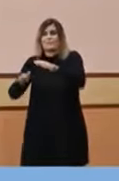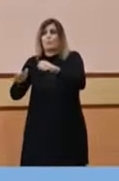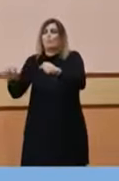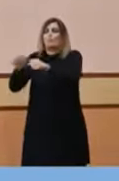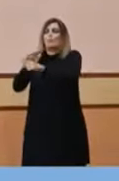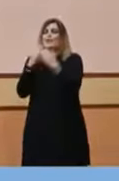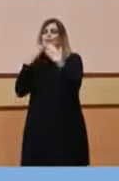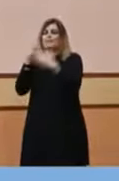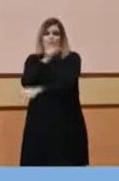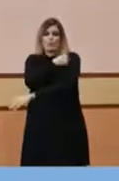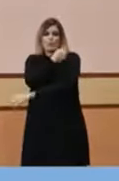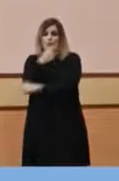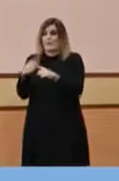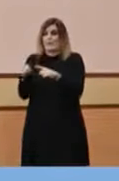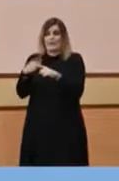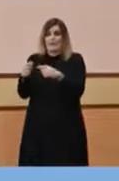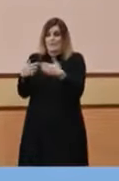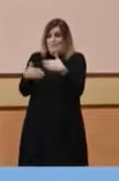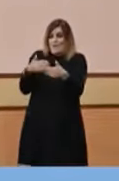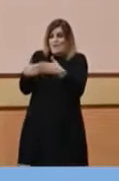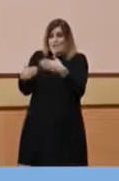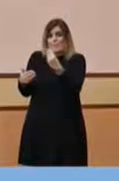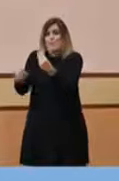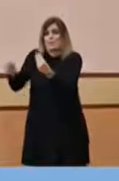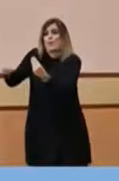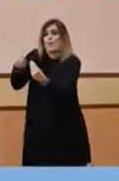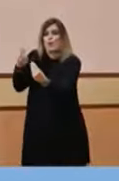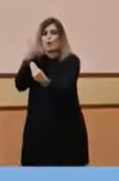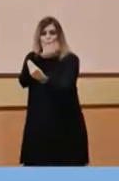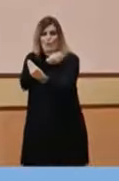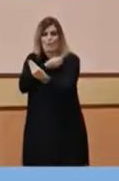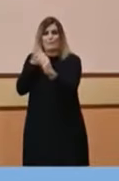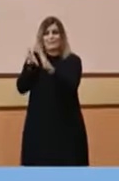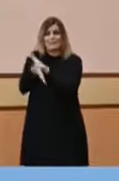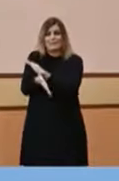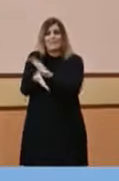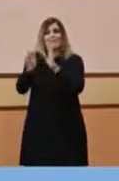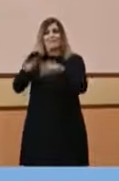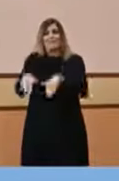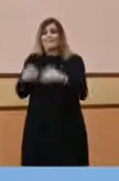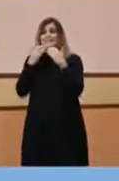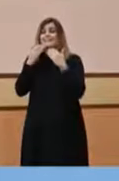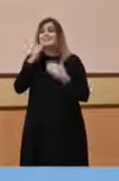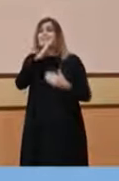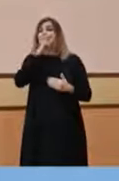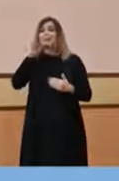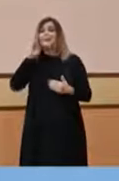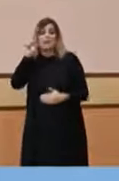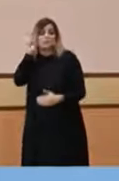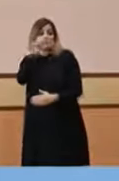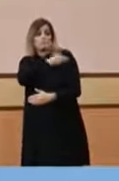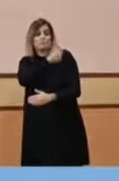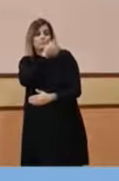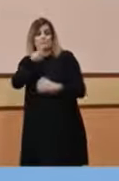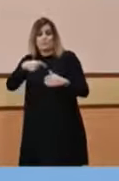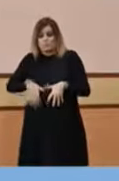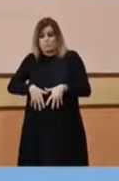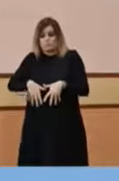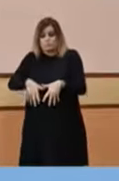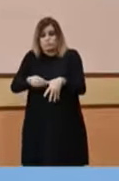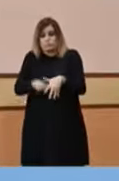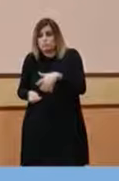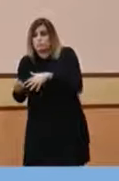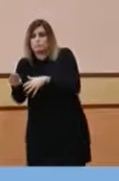vacunar directament i la protecció l'aconsegueixen a partir dels anticossos que les transmeten les seves